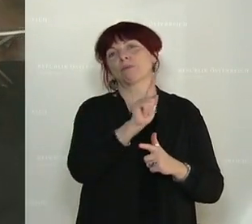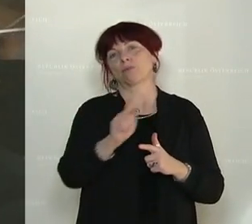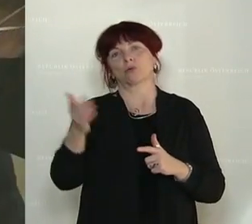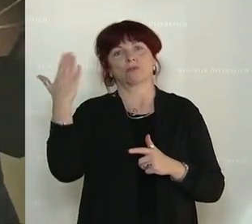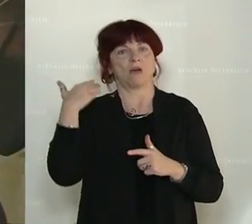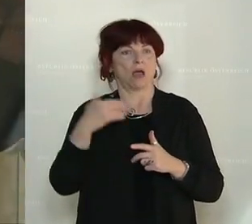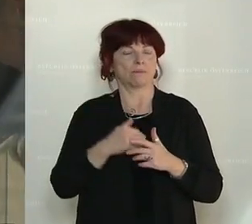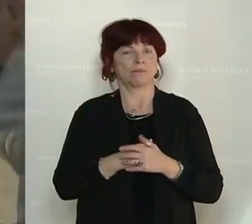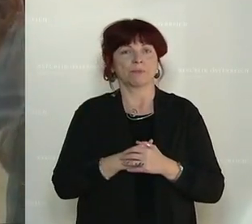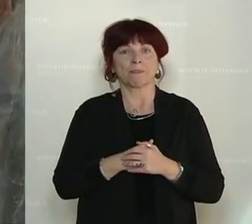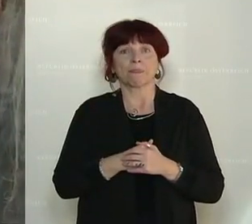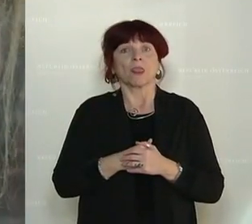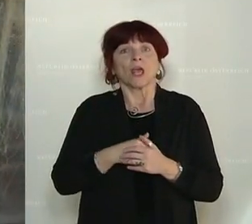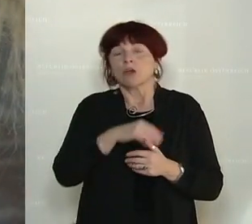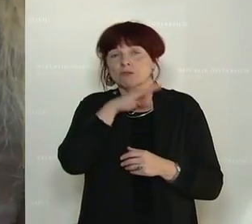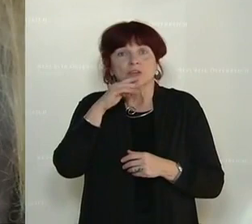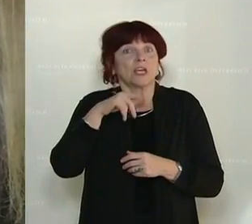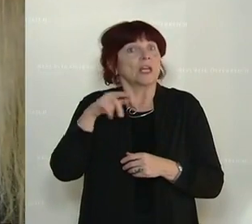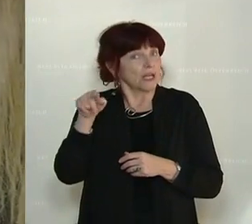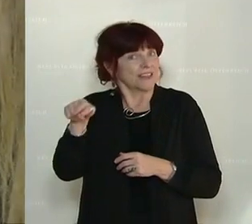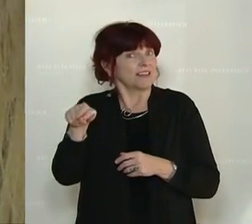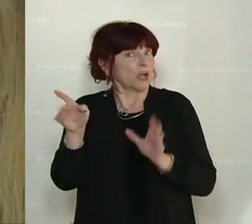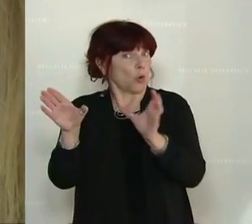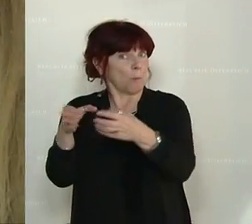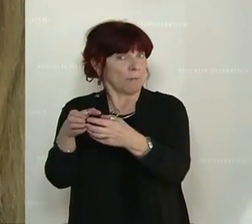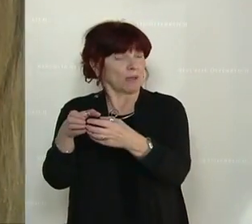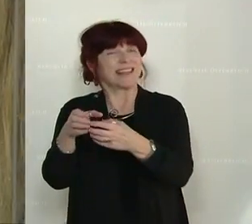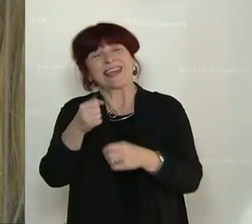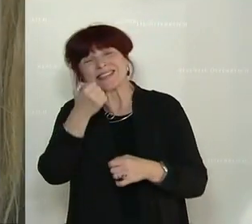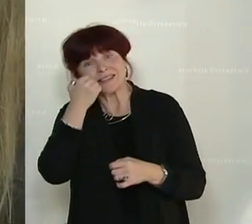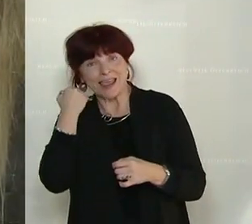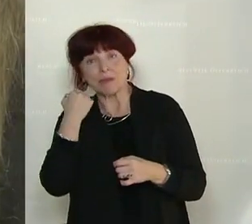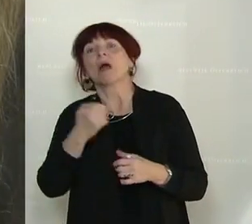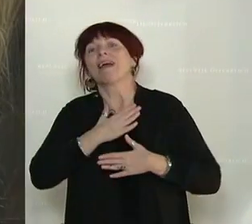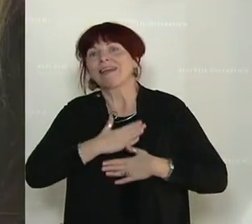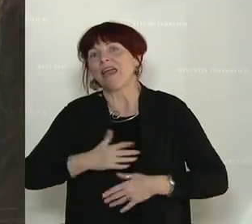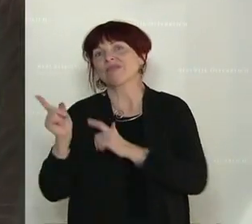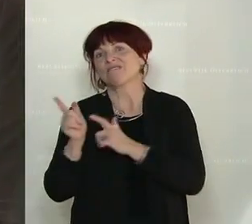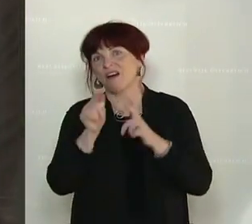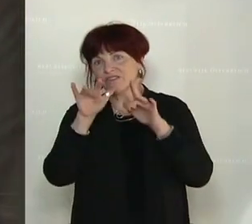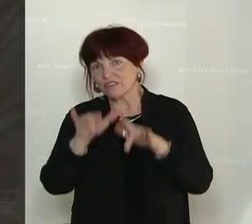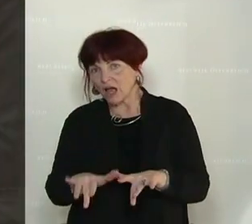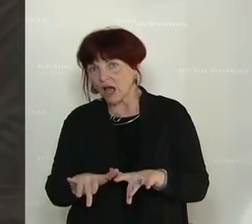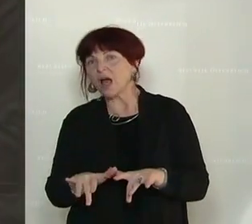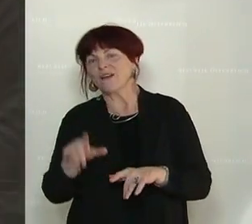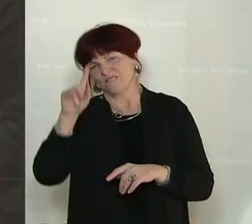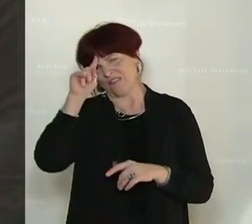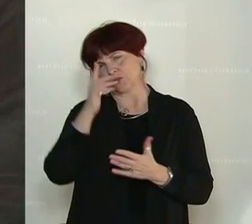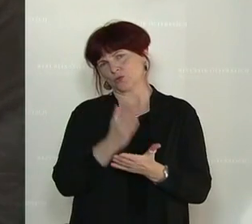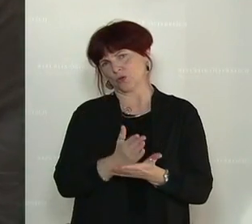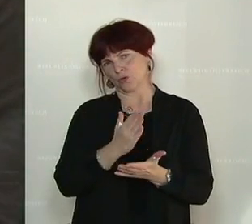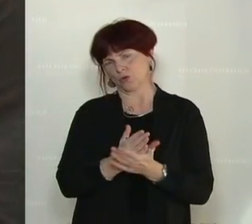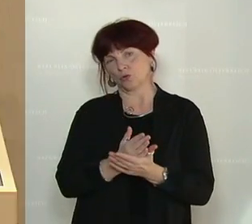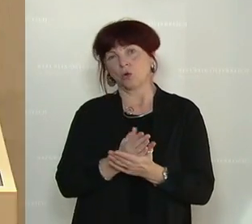Die Waffenaffinität staatsfeindlicher Gruppierungen ist uns aber allen bekannt. Und aus Ihrer Antwort schließen wir, dass es keinen geeigneten